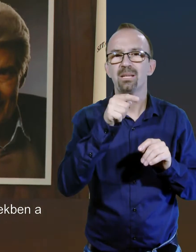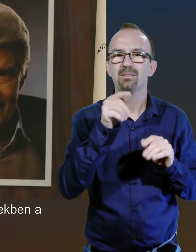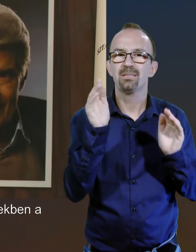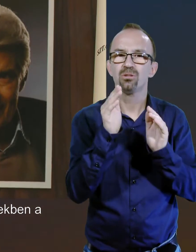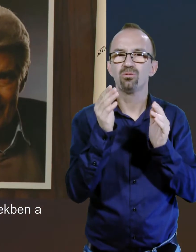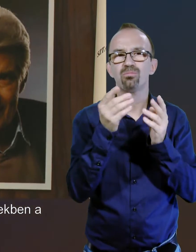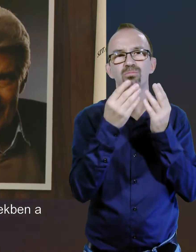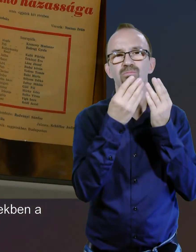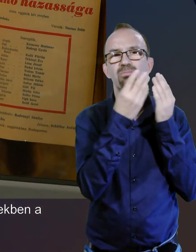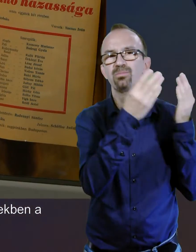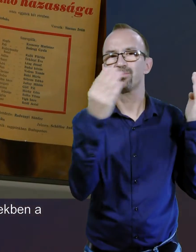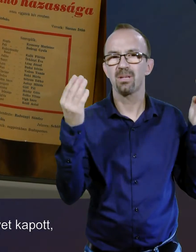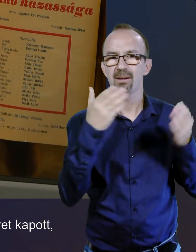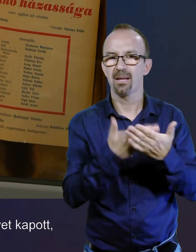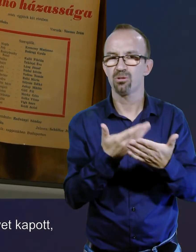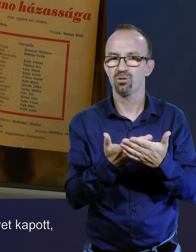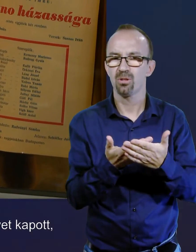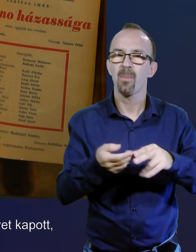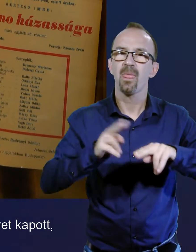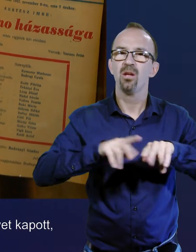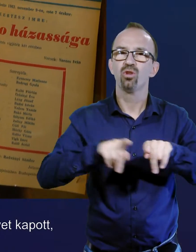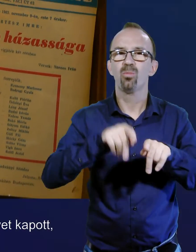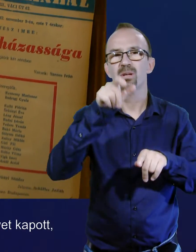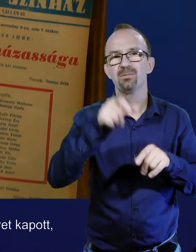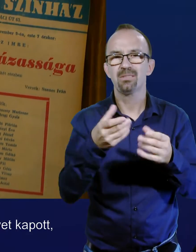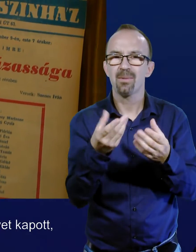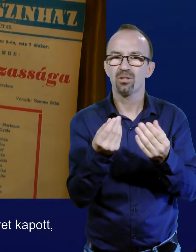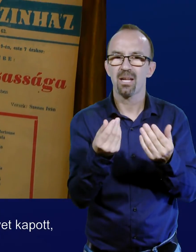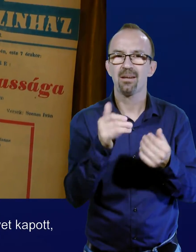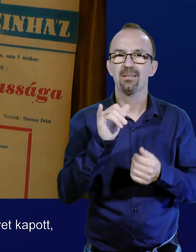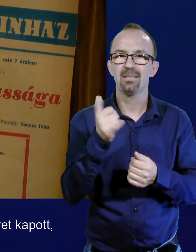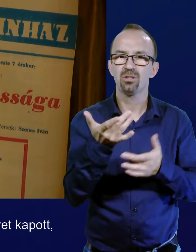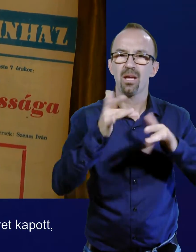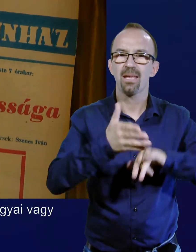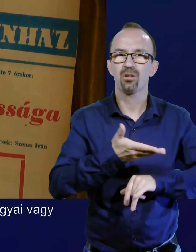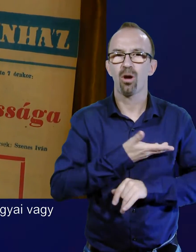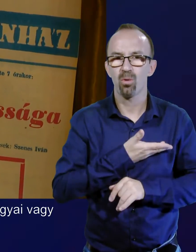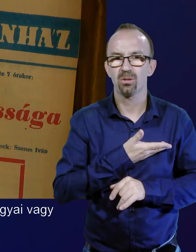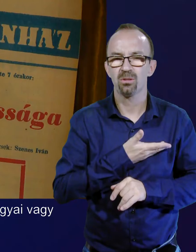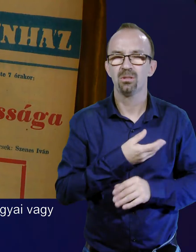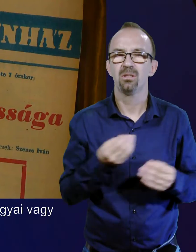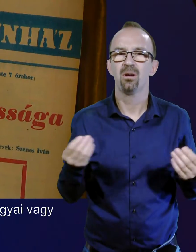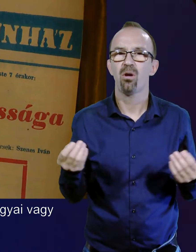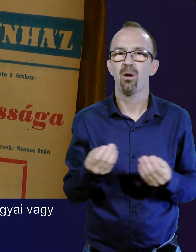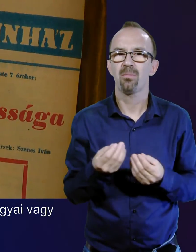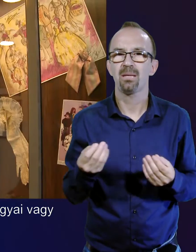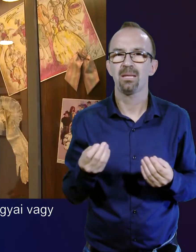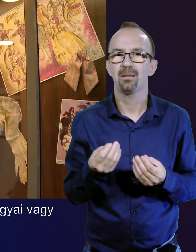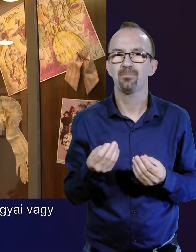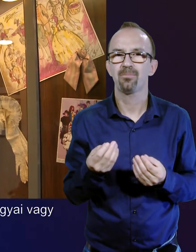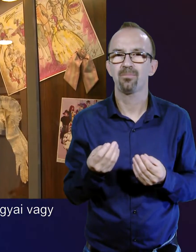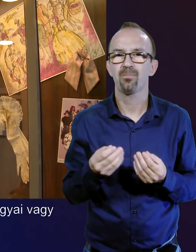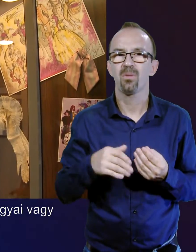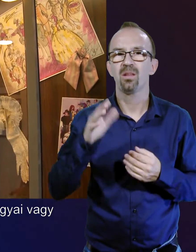vitrénekben kiállítani, és több olyan személyes tárgy is helyet kapott, ami a